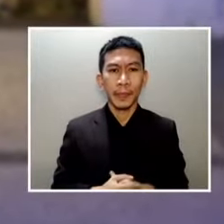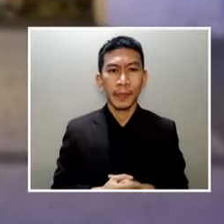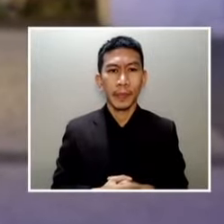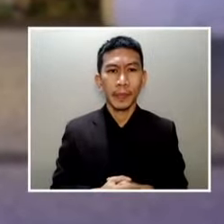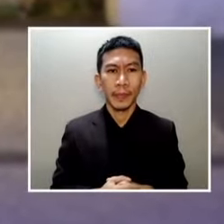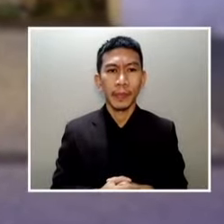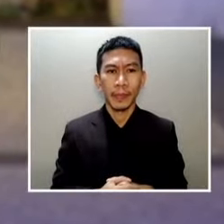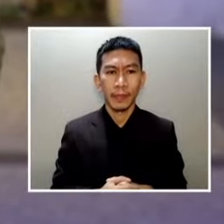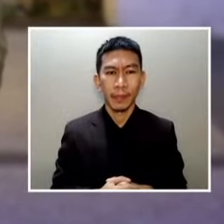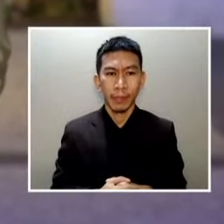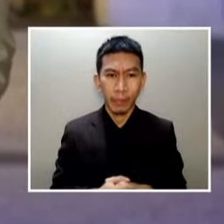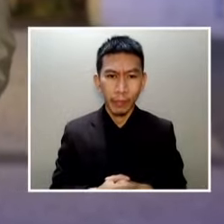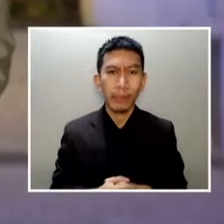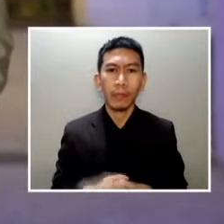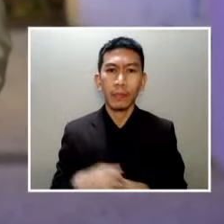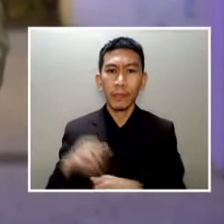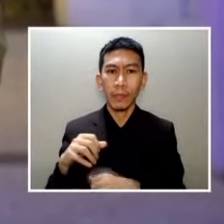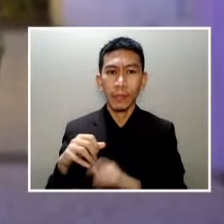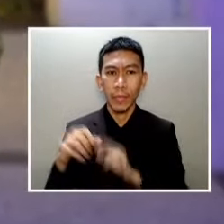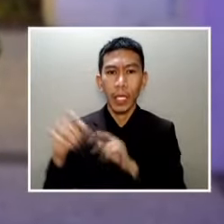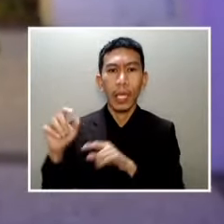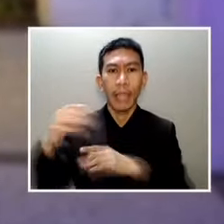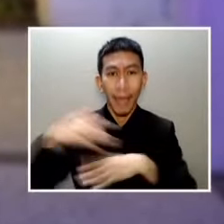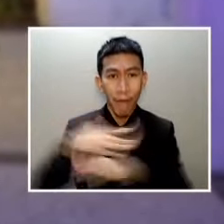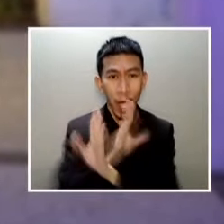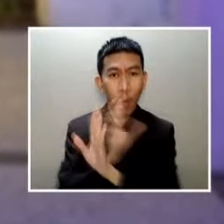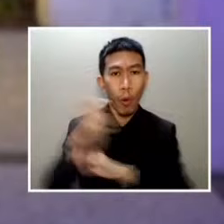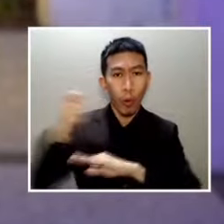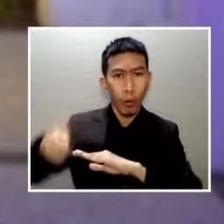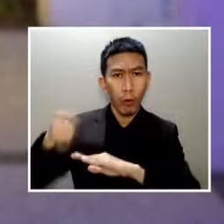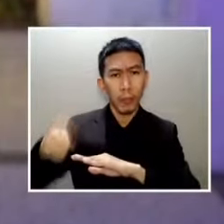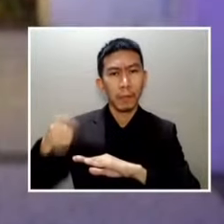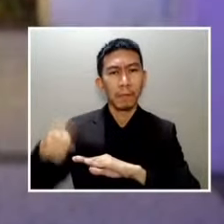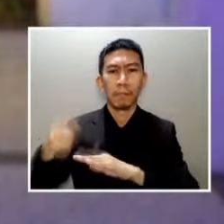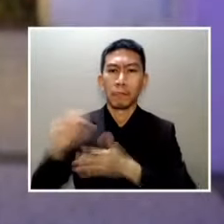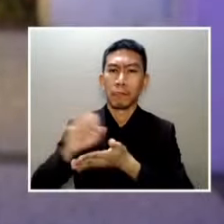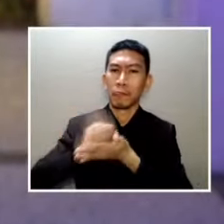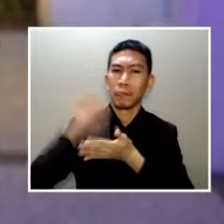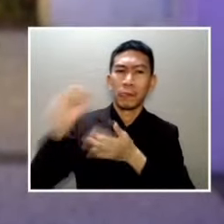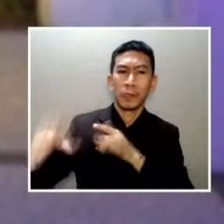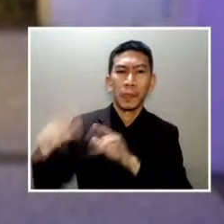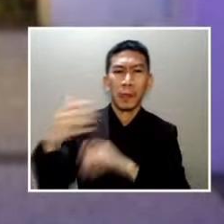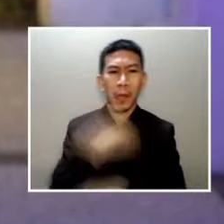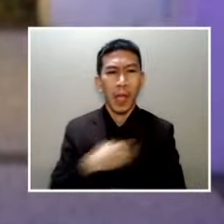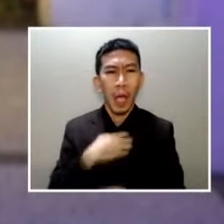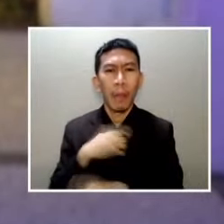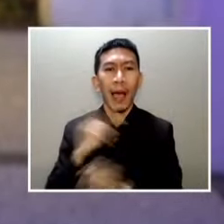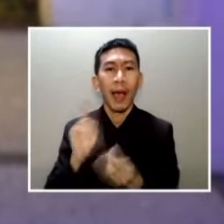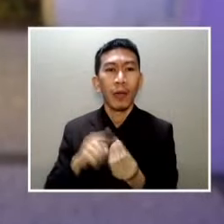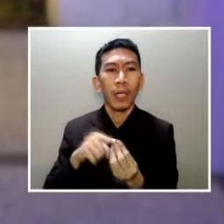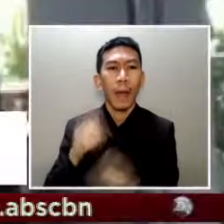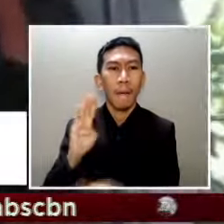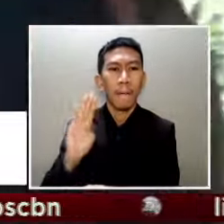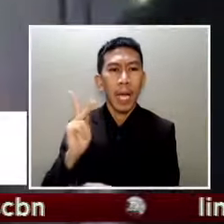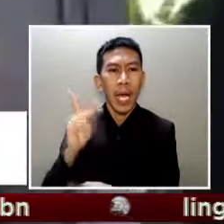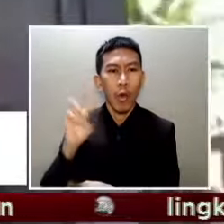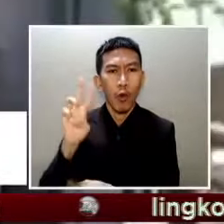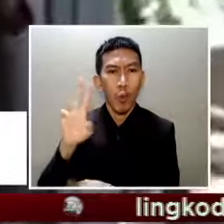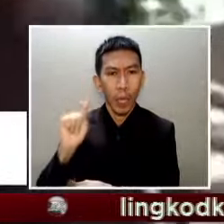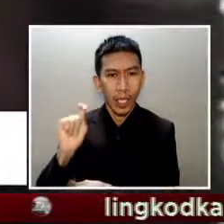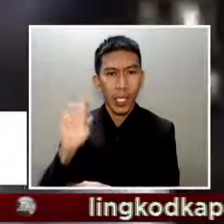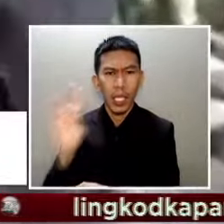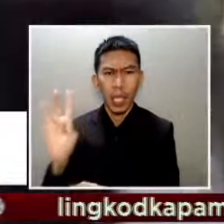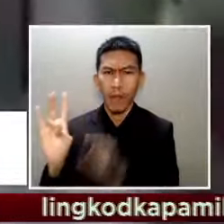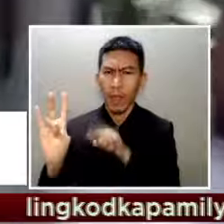Binasura ng Korte sa Davao ang mga reklamo laban sa Tinaguriang Bakwit 7 na hinuli sa kontrobersyal na police